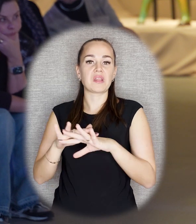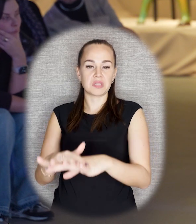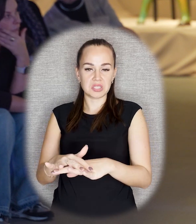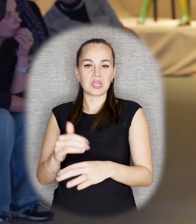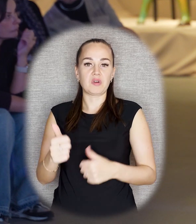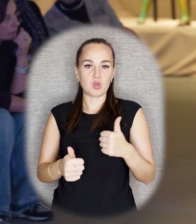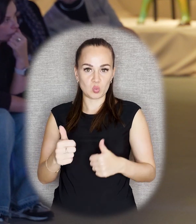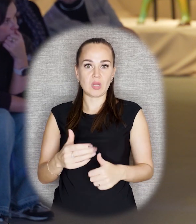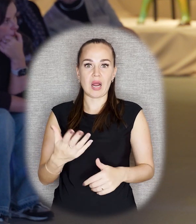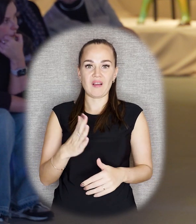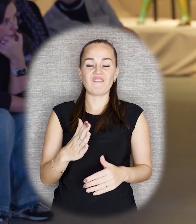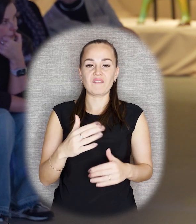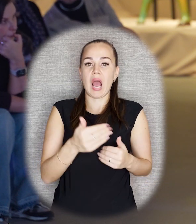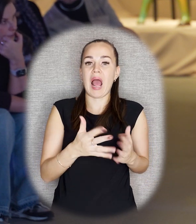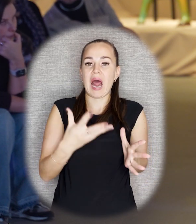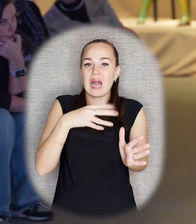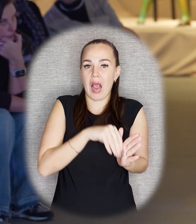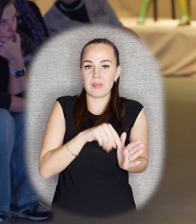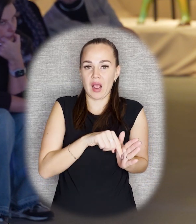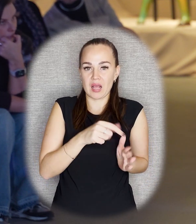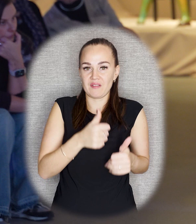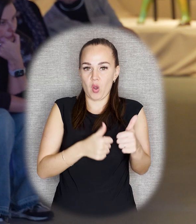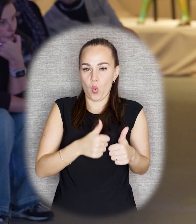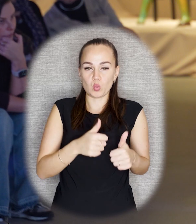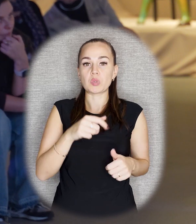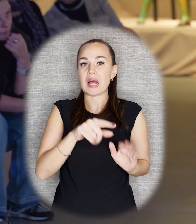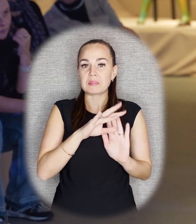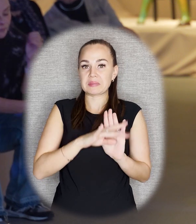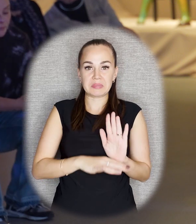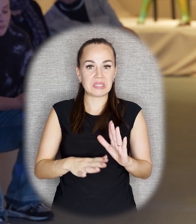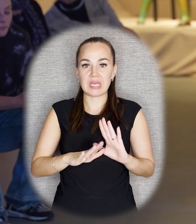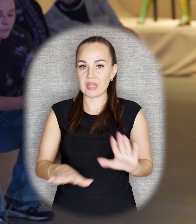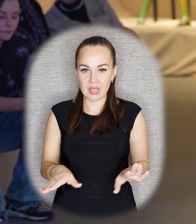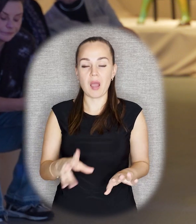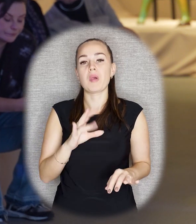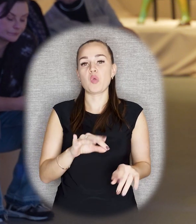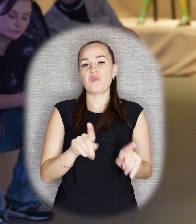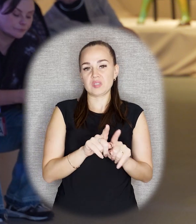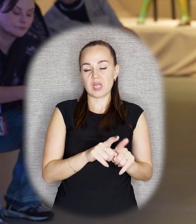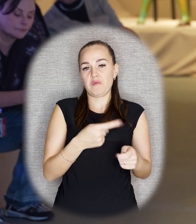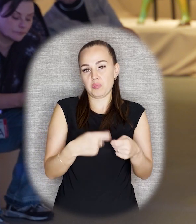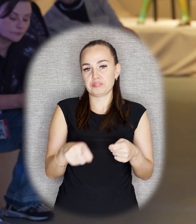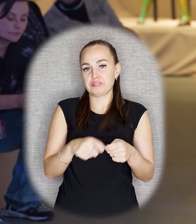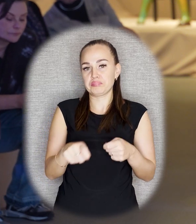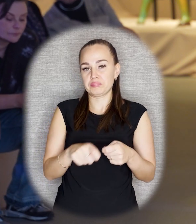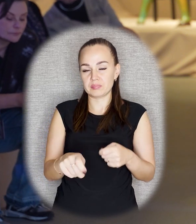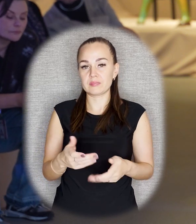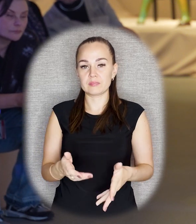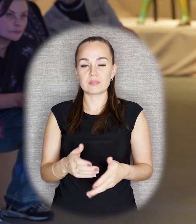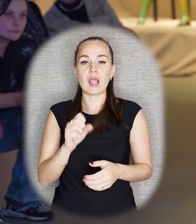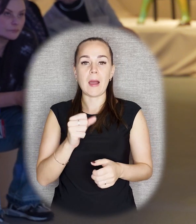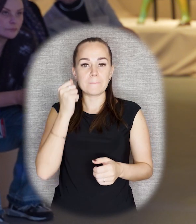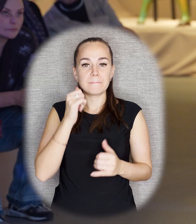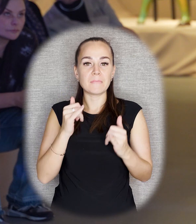конкурса-заказа. Они не входили в список. И как тогда их оценивать? В основном памятники в рамках списка